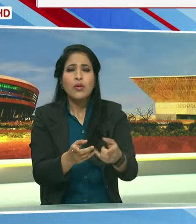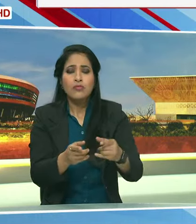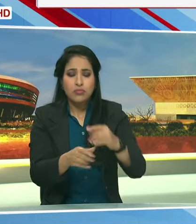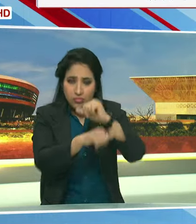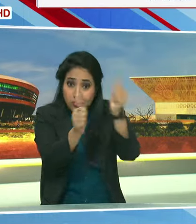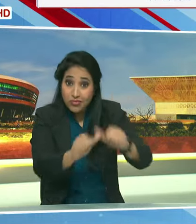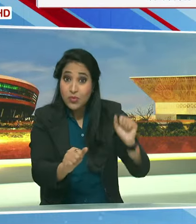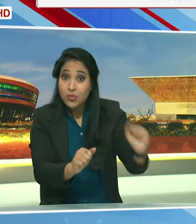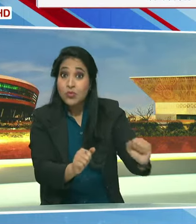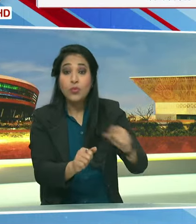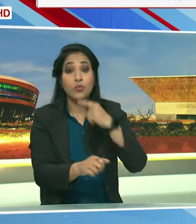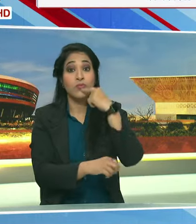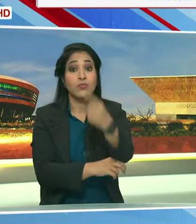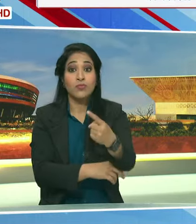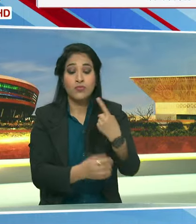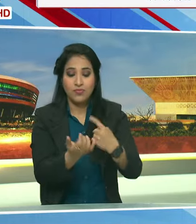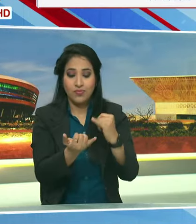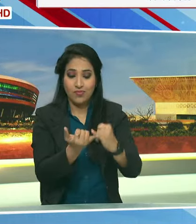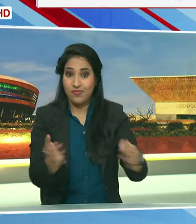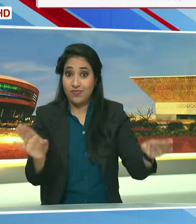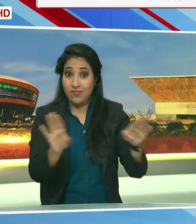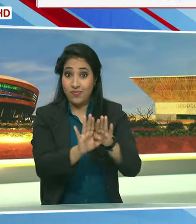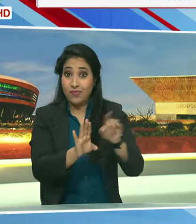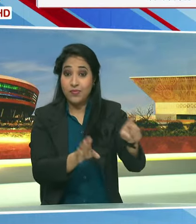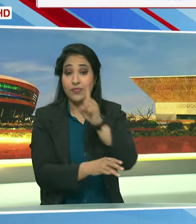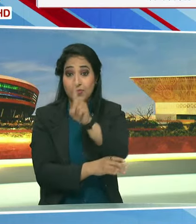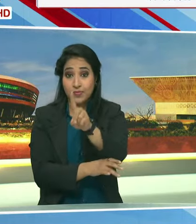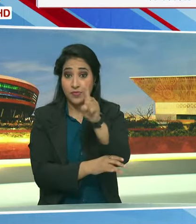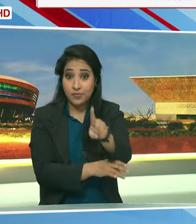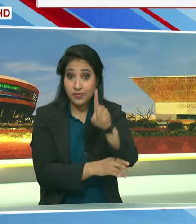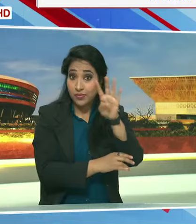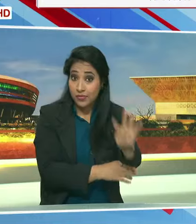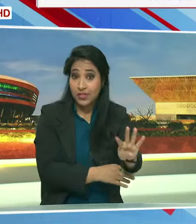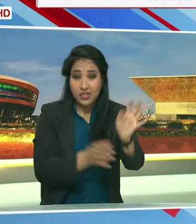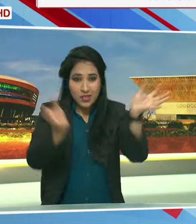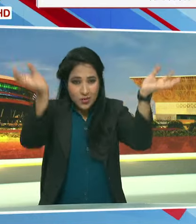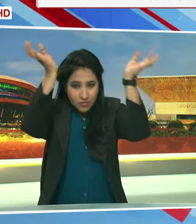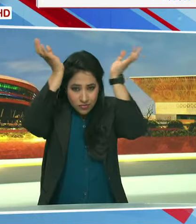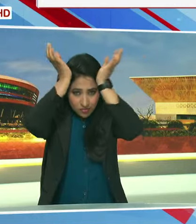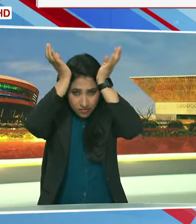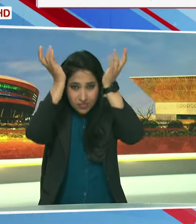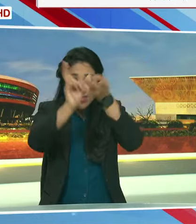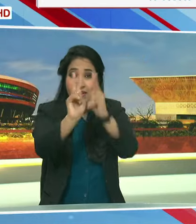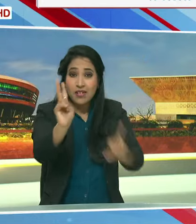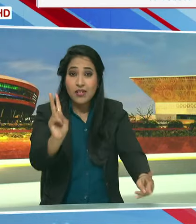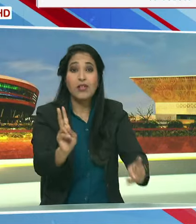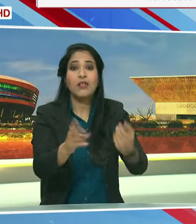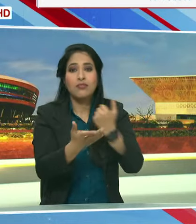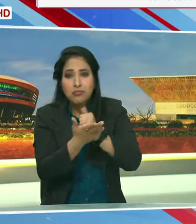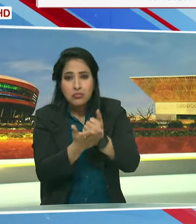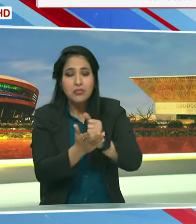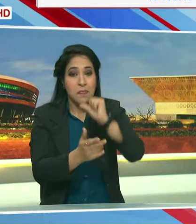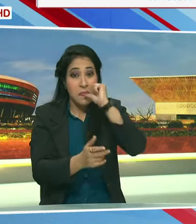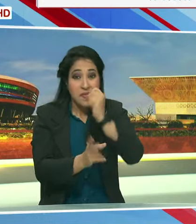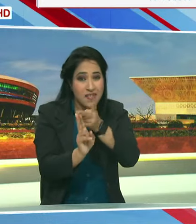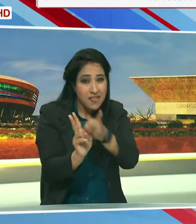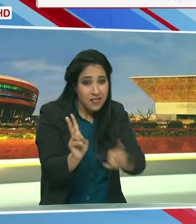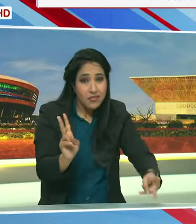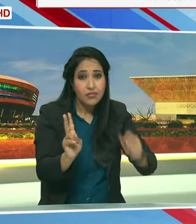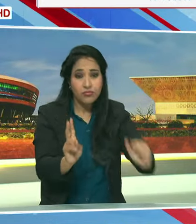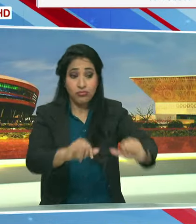ट्रस्ट ने कहा कि रविवार को 114 कलशों के विभिन औशिधी जल से